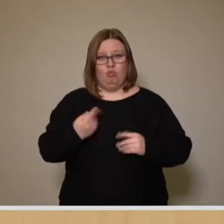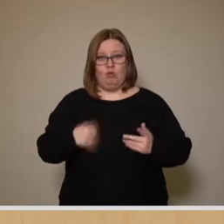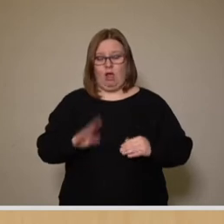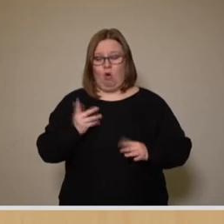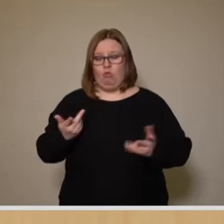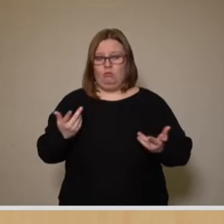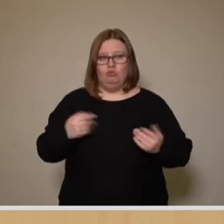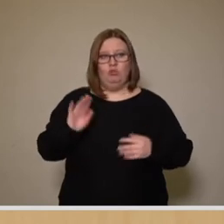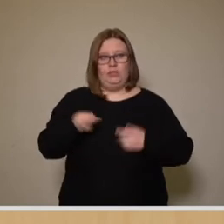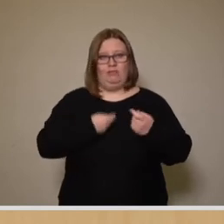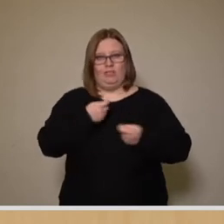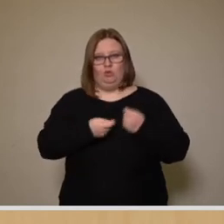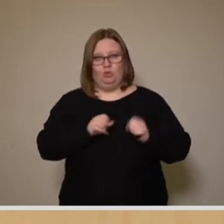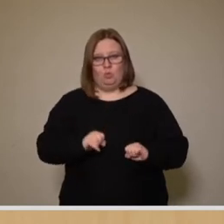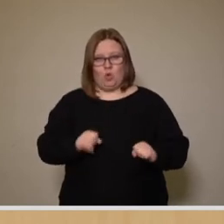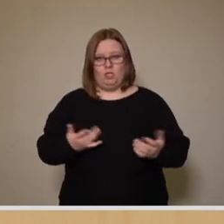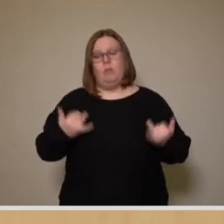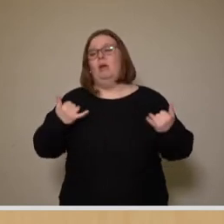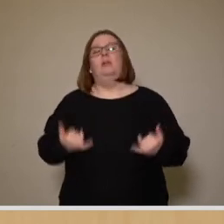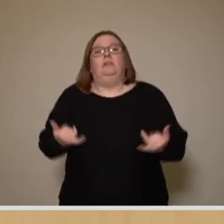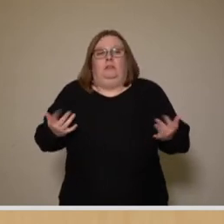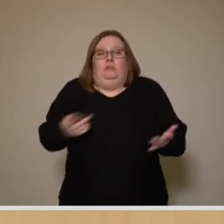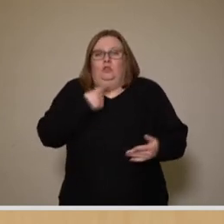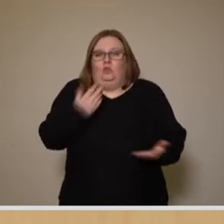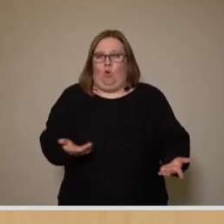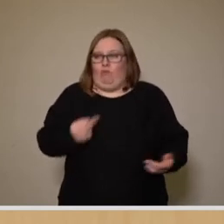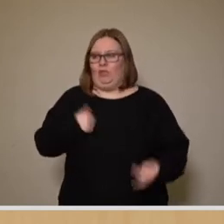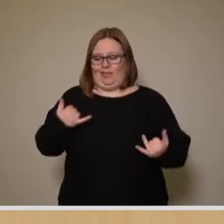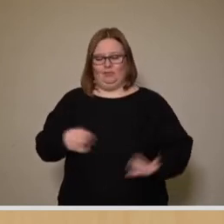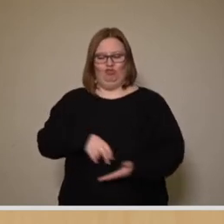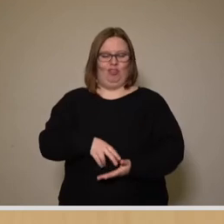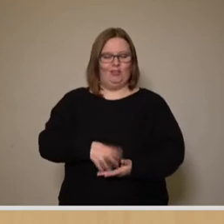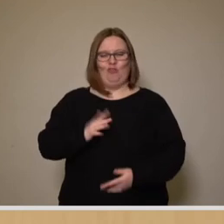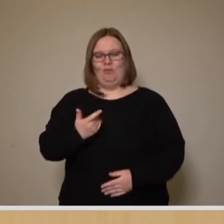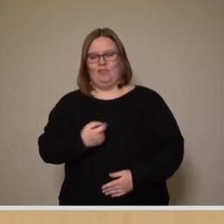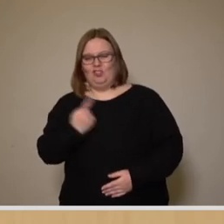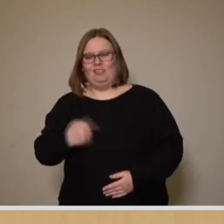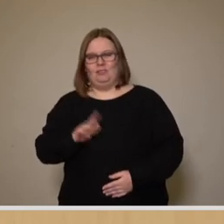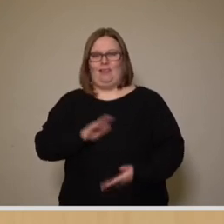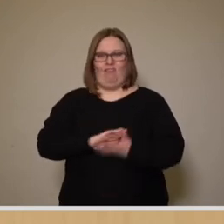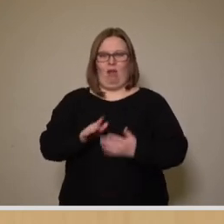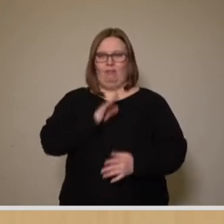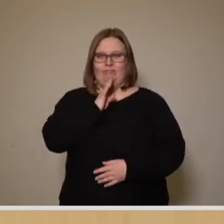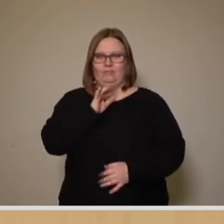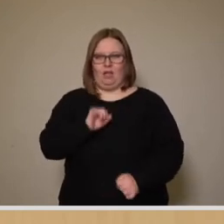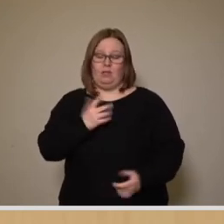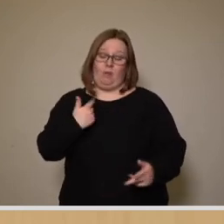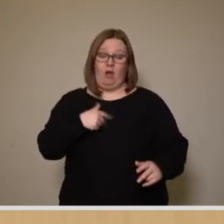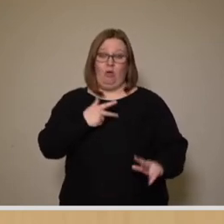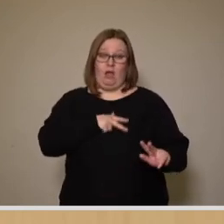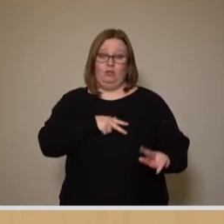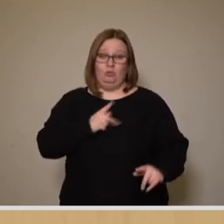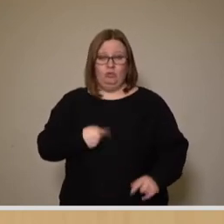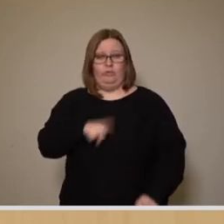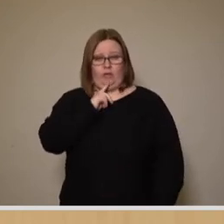hätte auch schon passend investiert. Das lässt sich jetzt einfach sagen, von hier und nach 25 Jahren. Aber man muss auch so ehrlich sein und